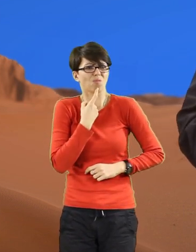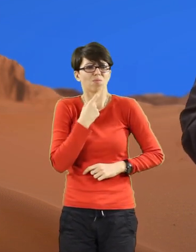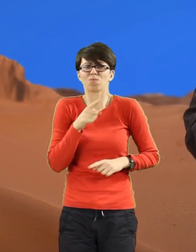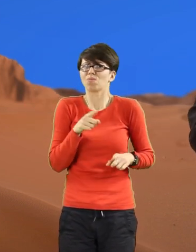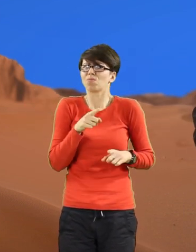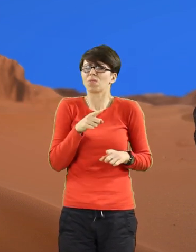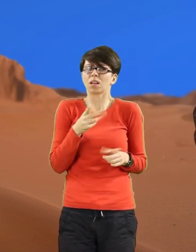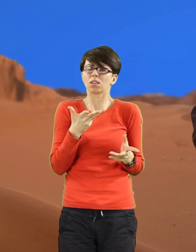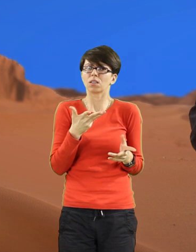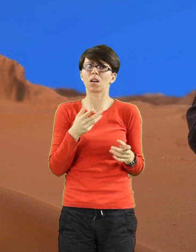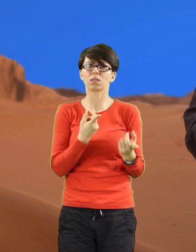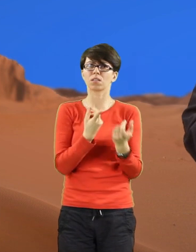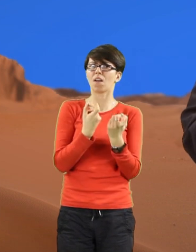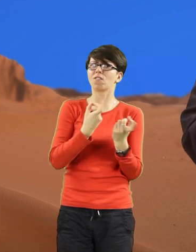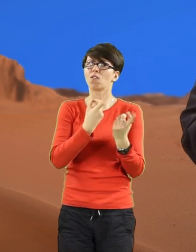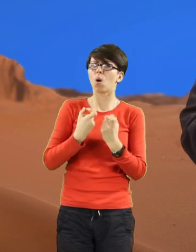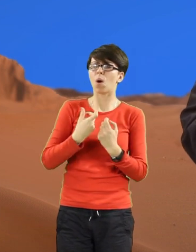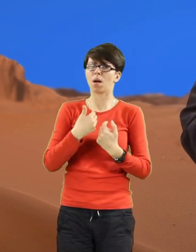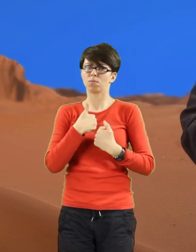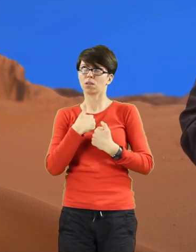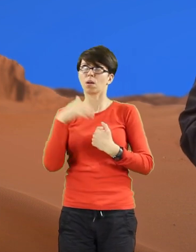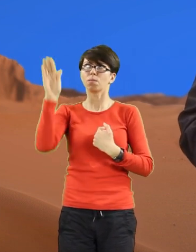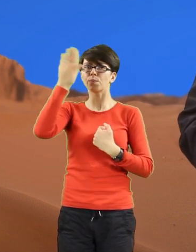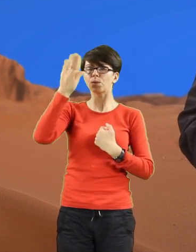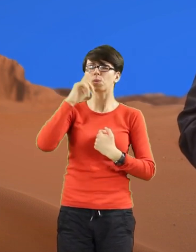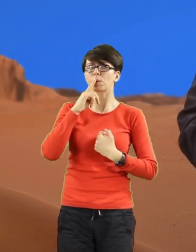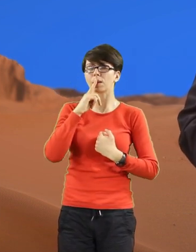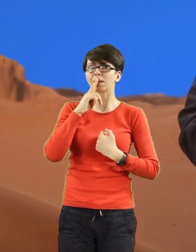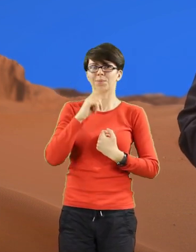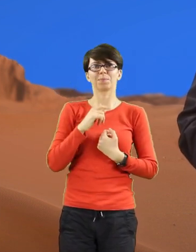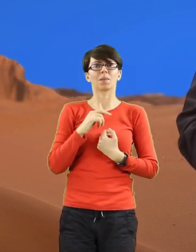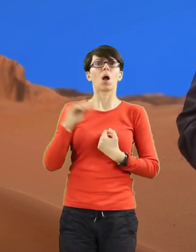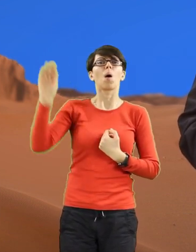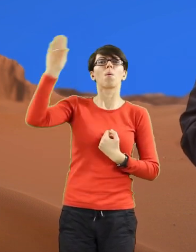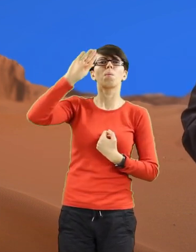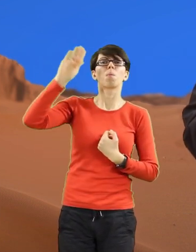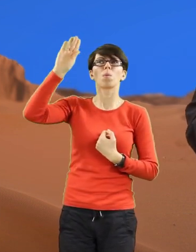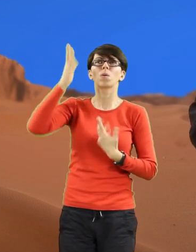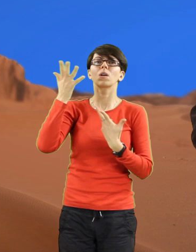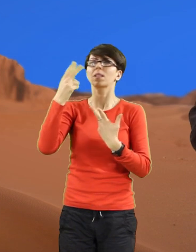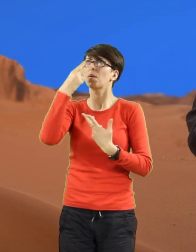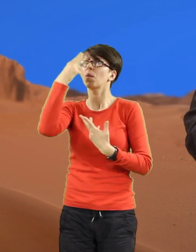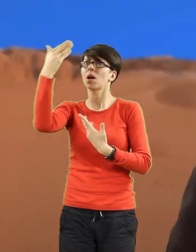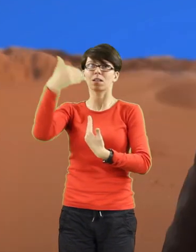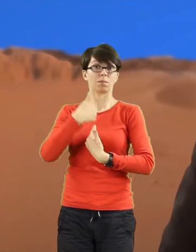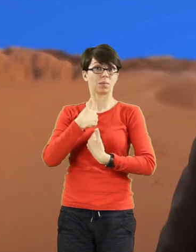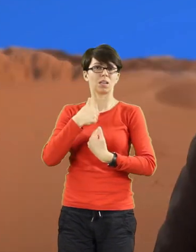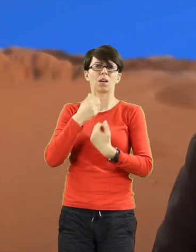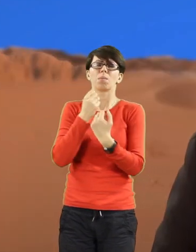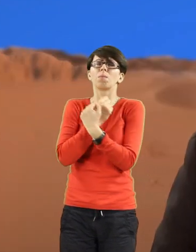patach znaczy w tym momencie rodzaj zauroczenia.